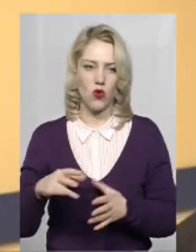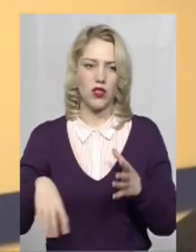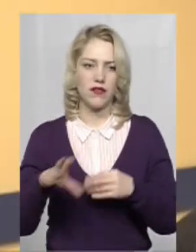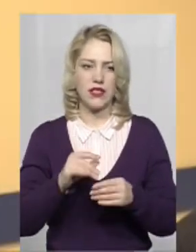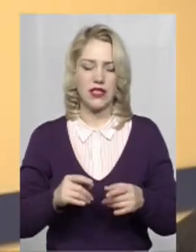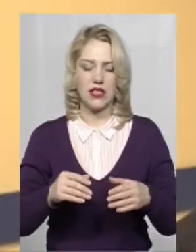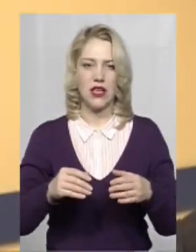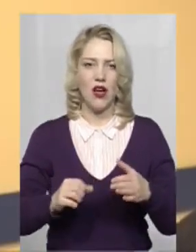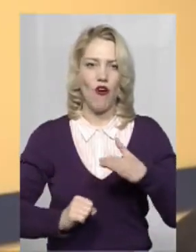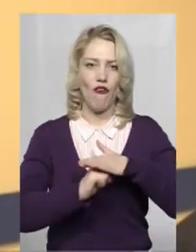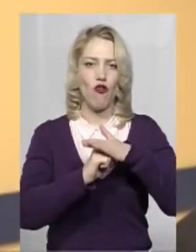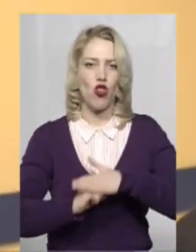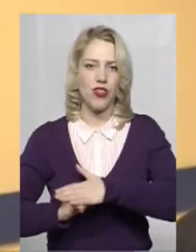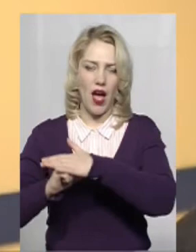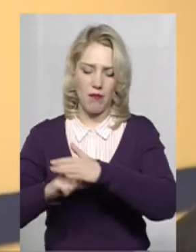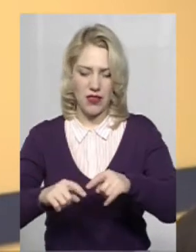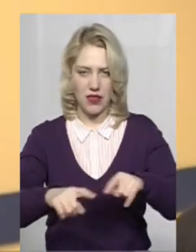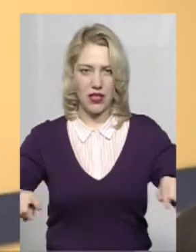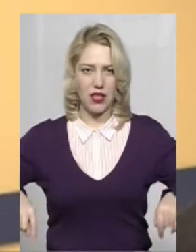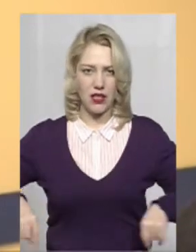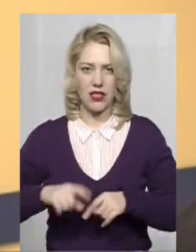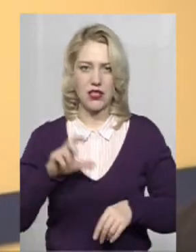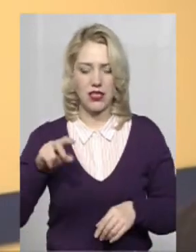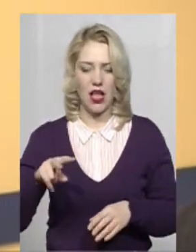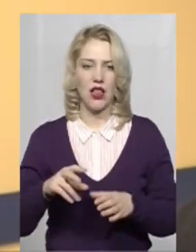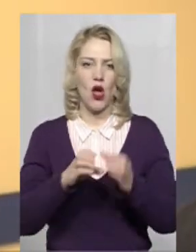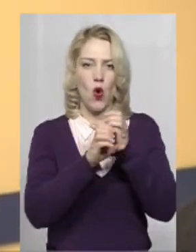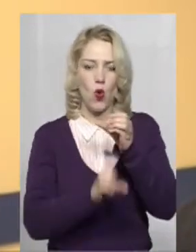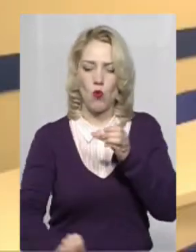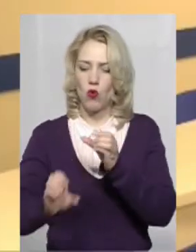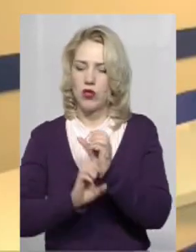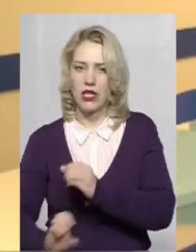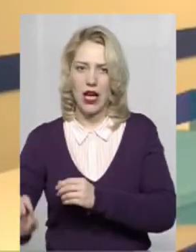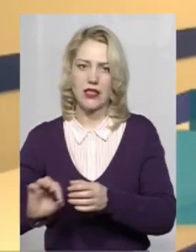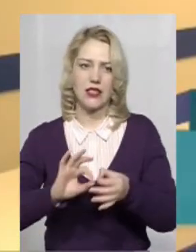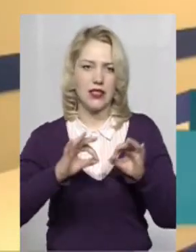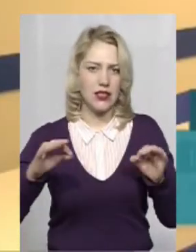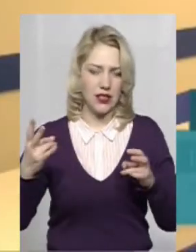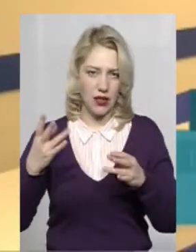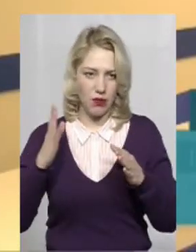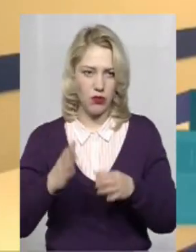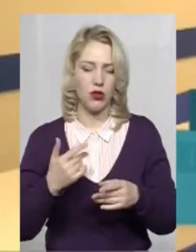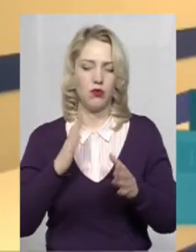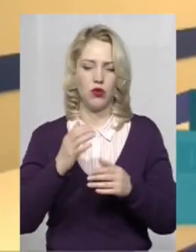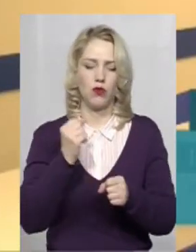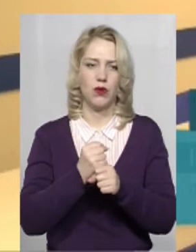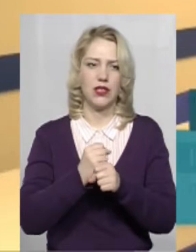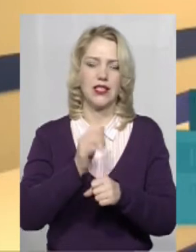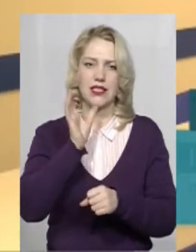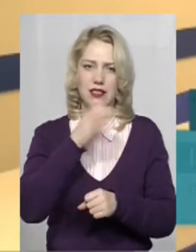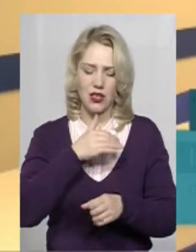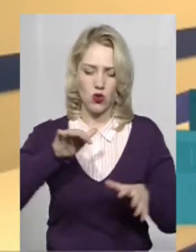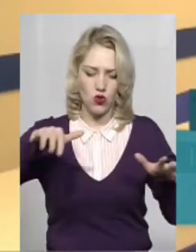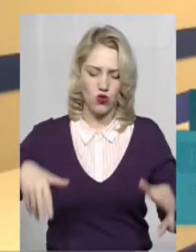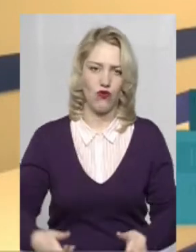фундаменти в залі, комунікації підвести, частину комунікації. Нам треба буде робити серйозну виїмку, особливо під